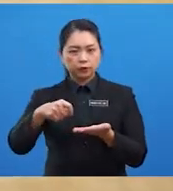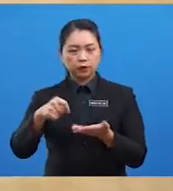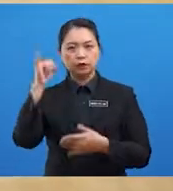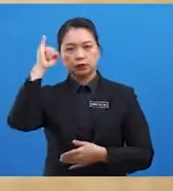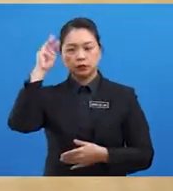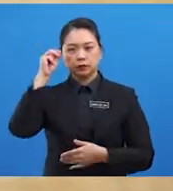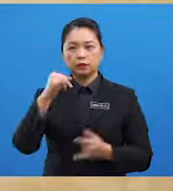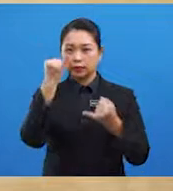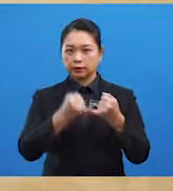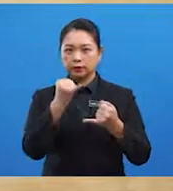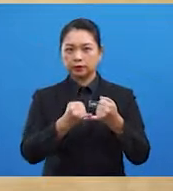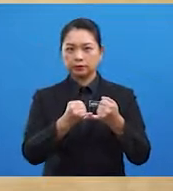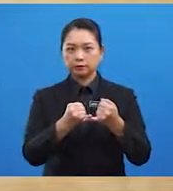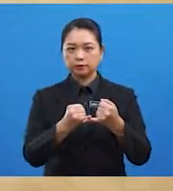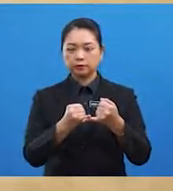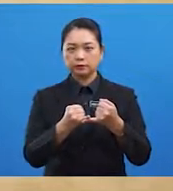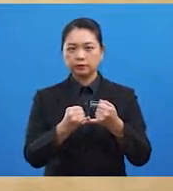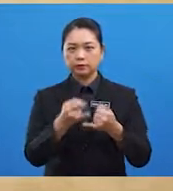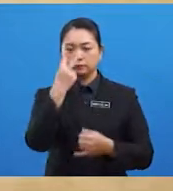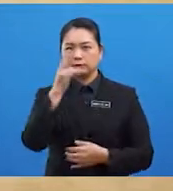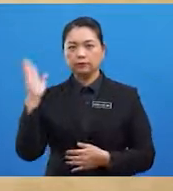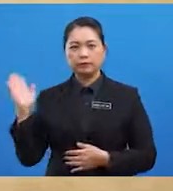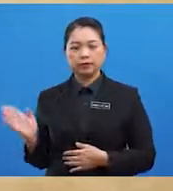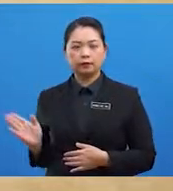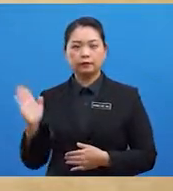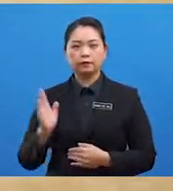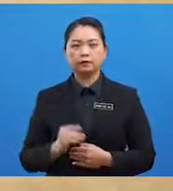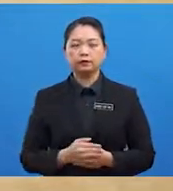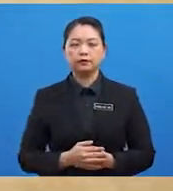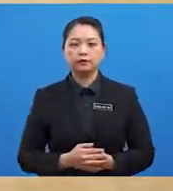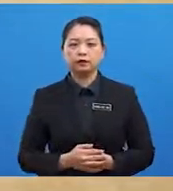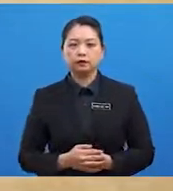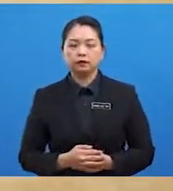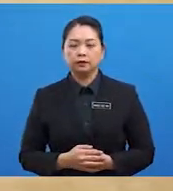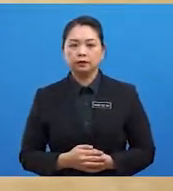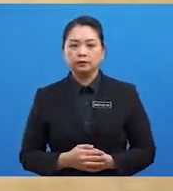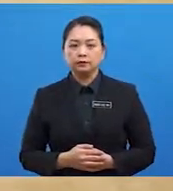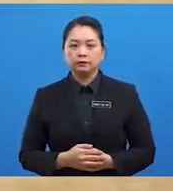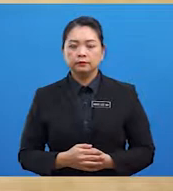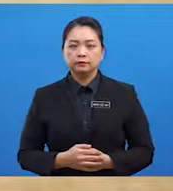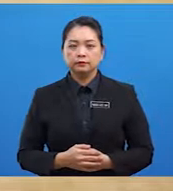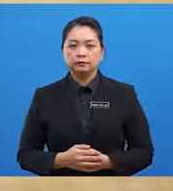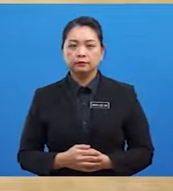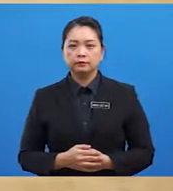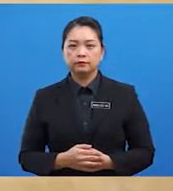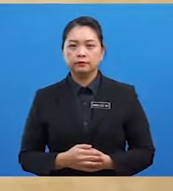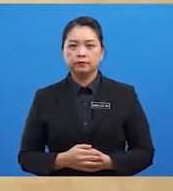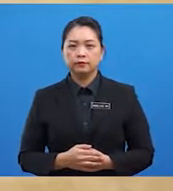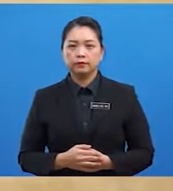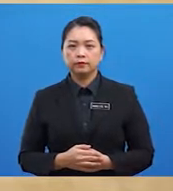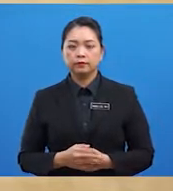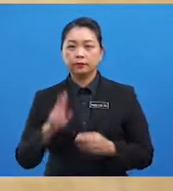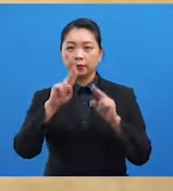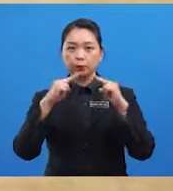Majid yang terakhir ialah Urjuzah Qanz Al-Mu'allimah Karya ini